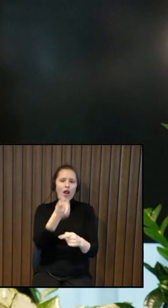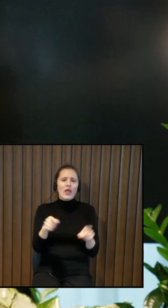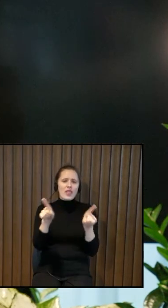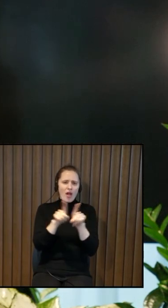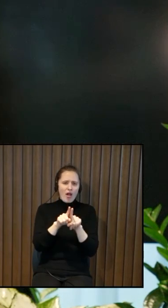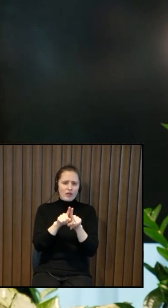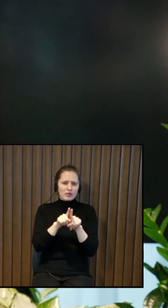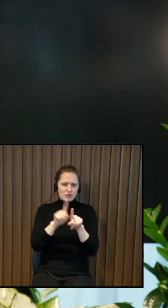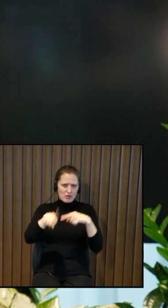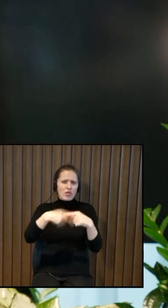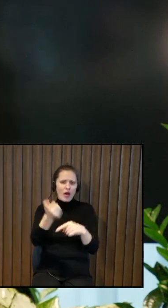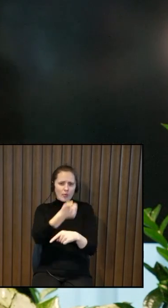vai ne, nākamajā gadā, lielie dziesmesvēki.